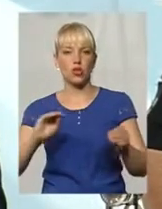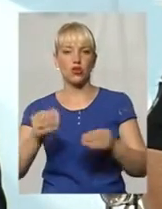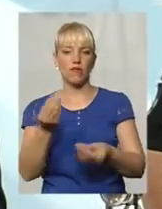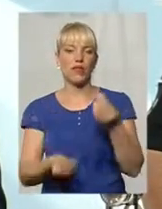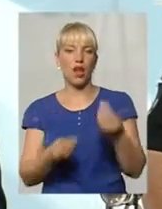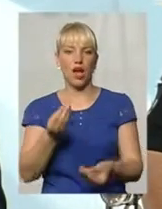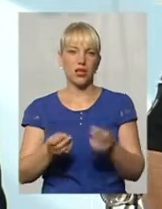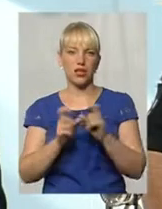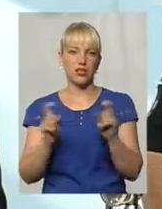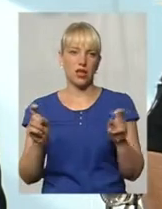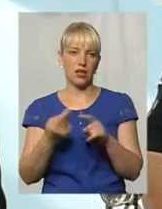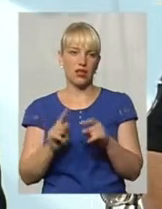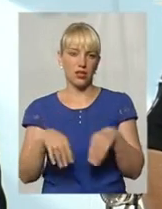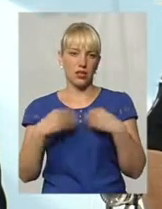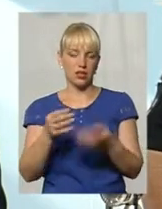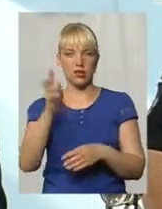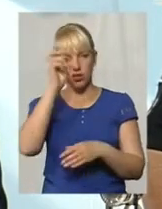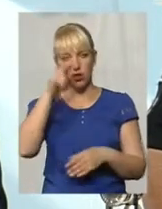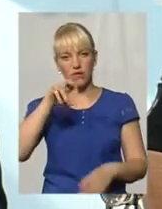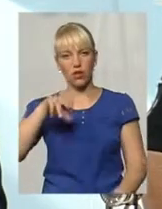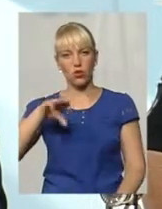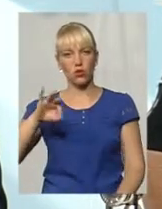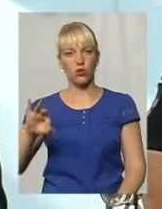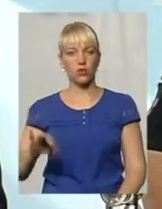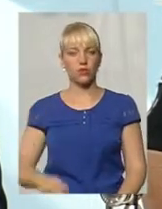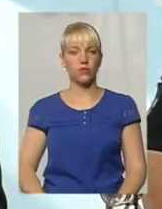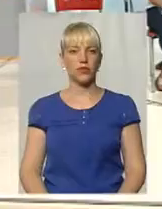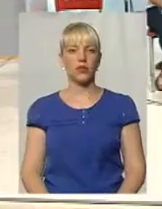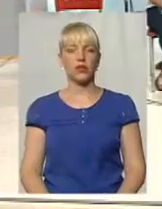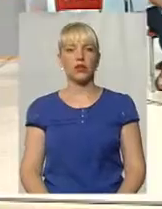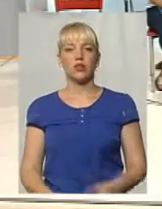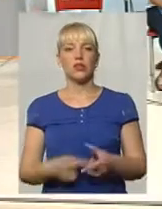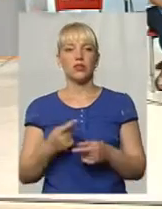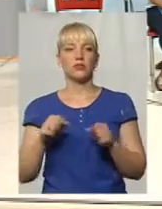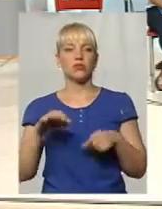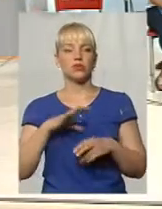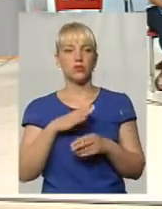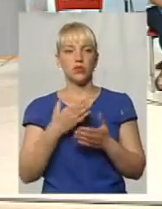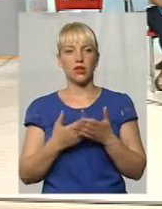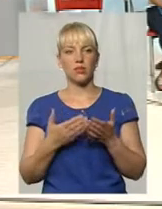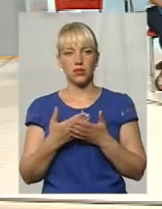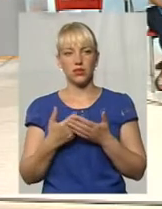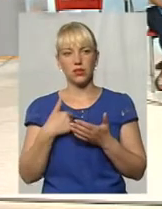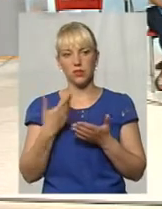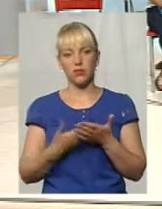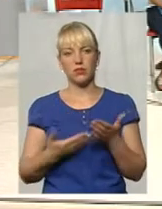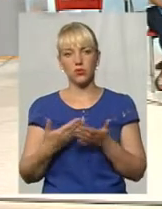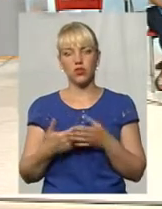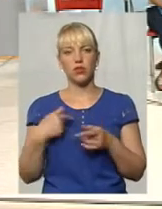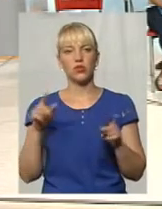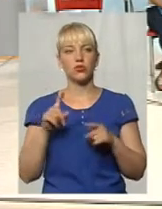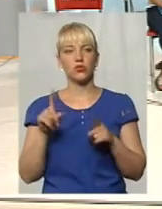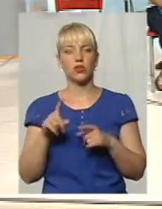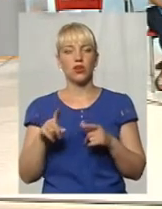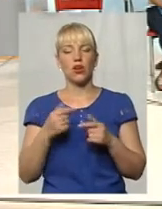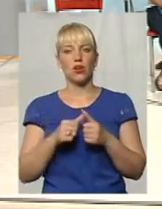державної лотереї. Чи може бути так,